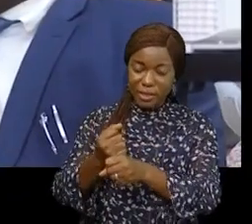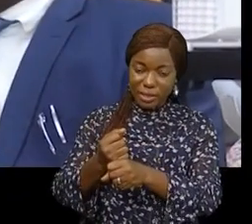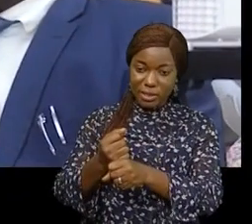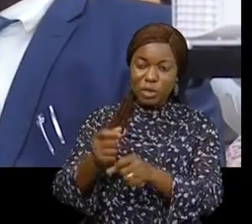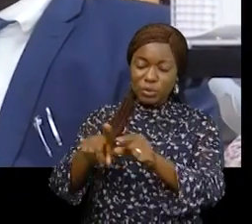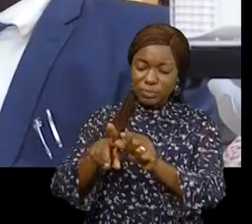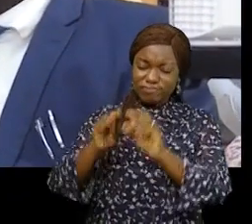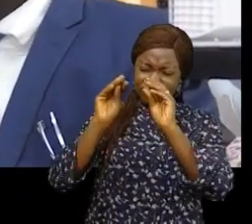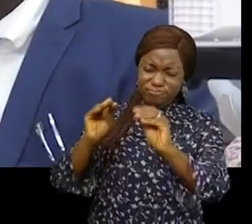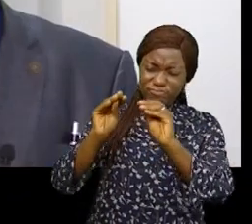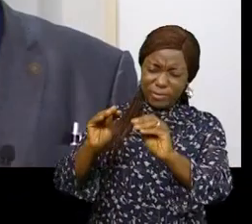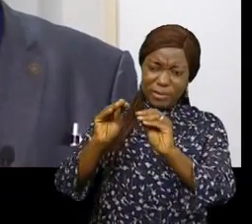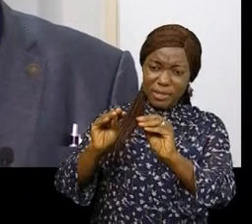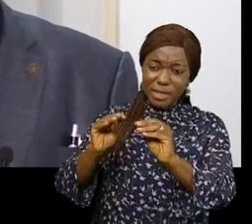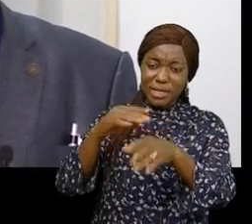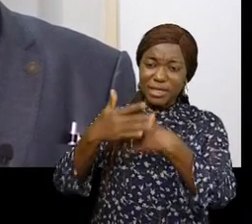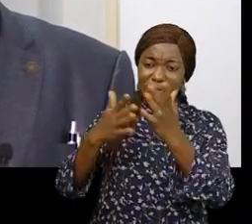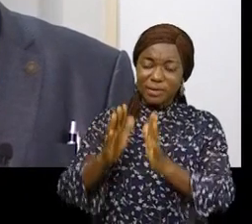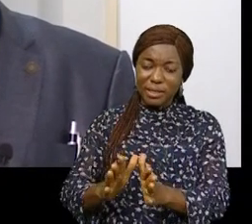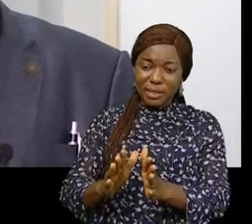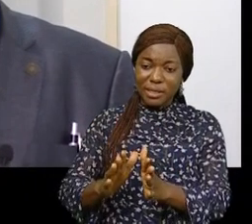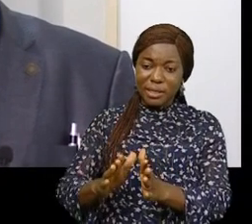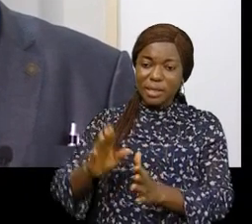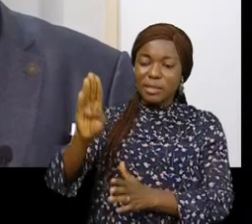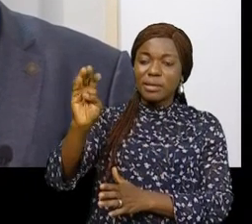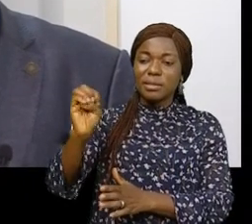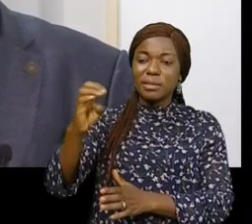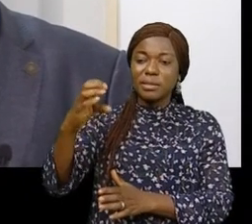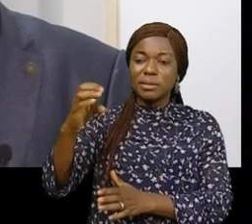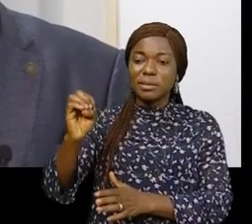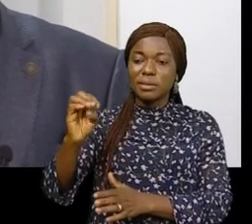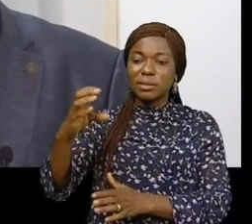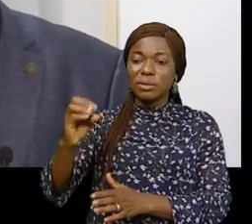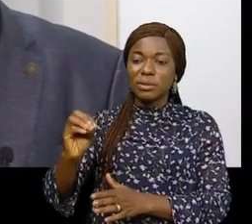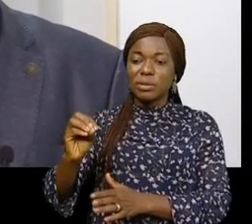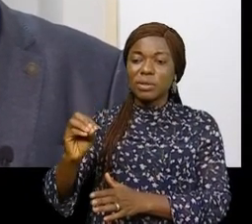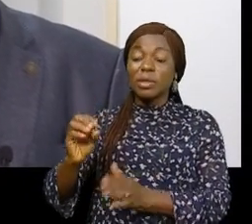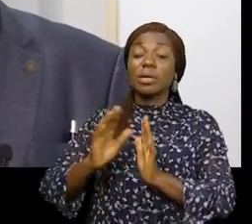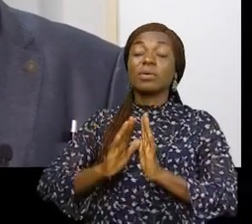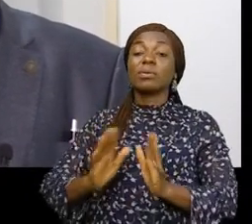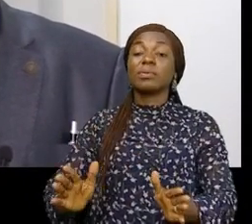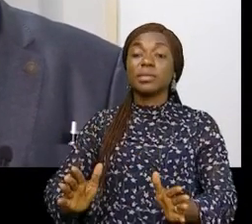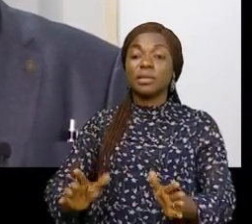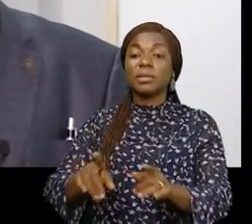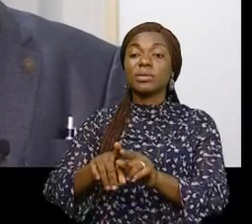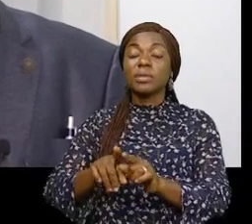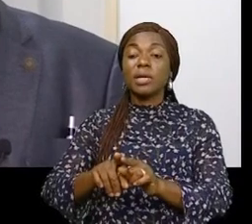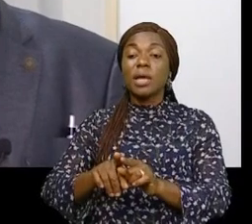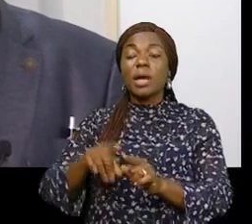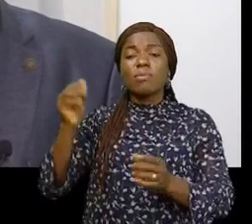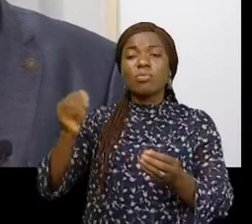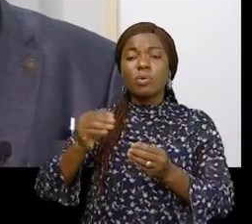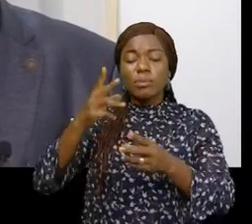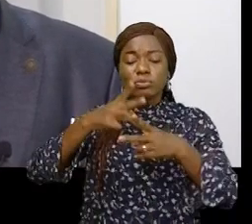du BSECO des compétences des aptitudes et des techniques et méthodes capables pour